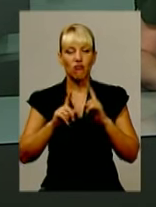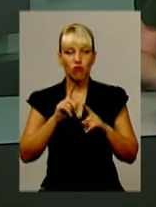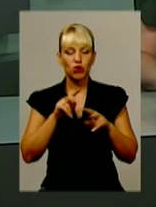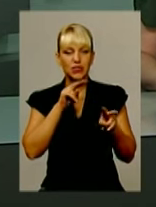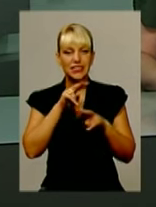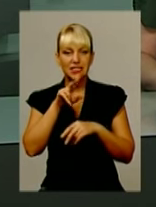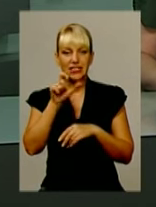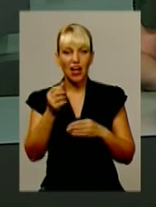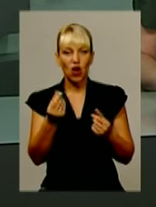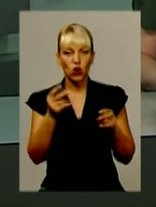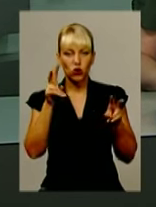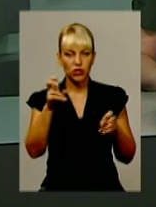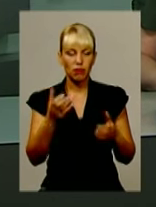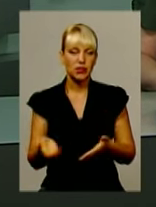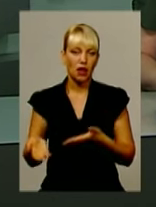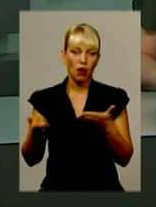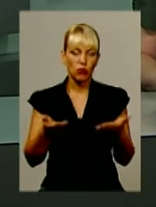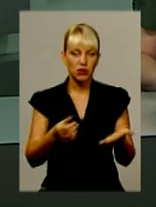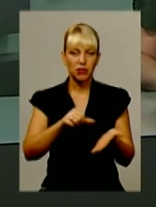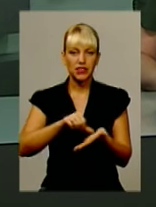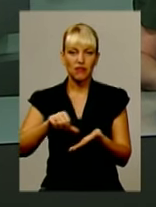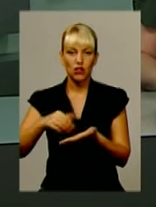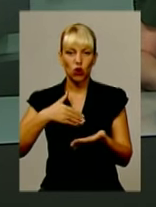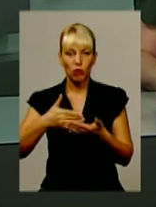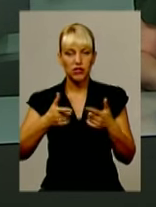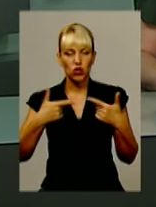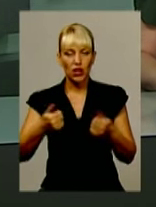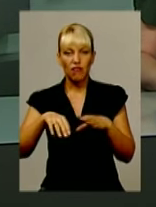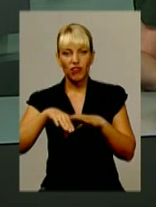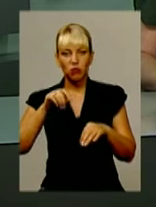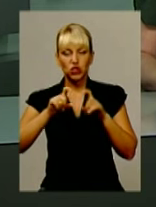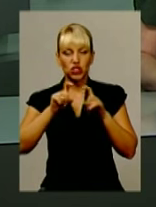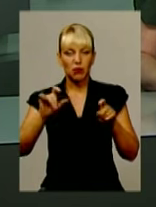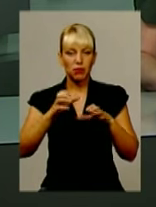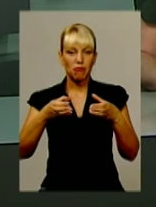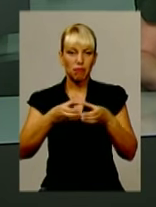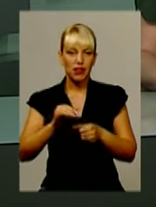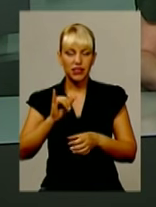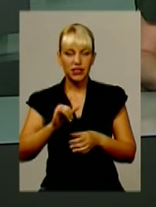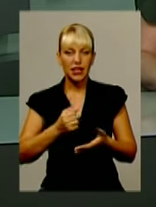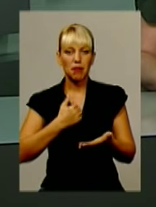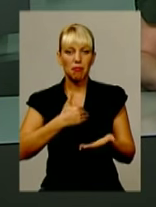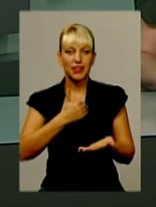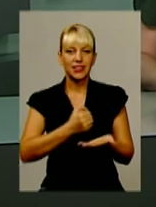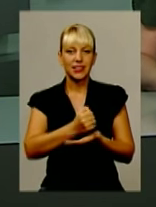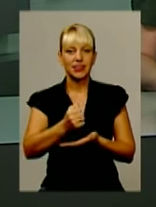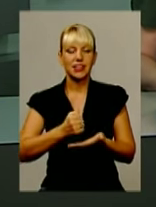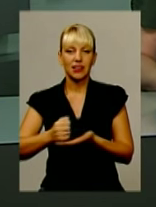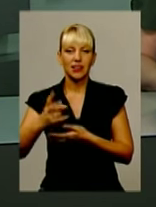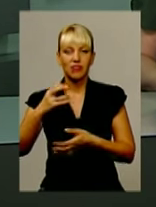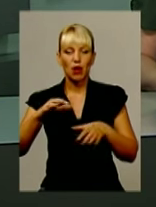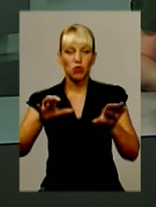зустріч запросили представників громадських організацій, виборчих штабів, партій та претендентів на посаду міського голови Хмельницького.